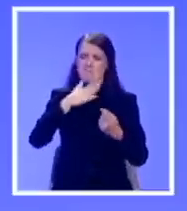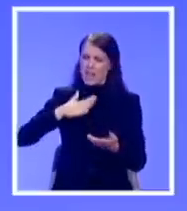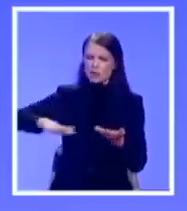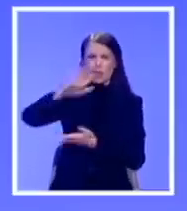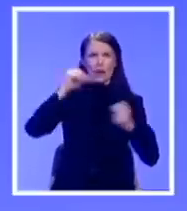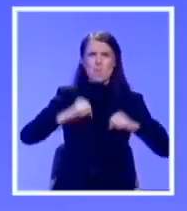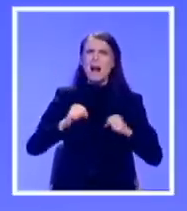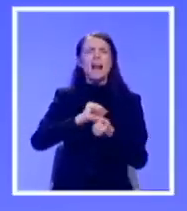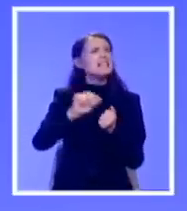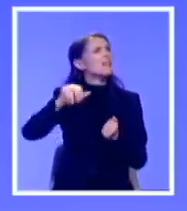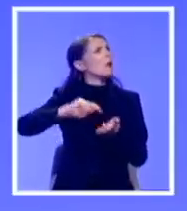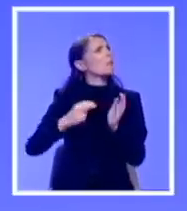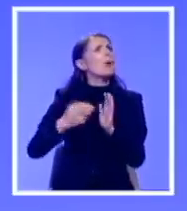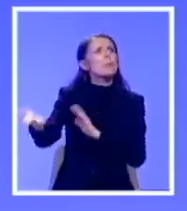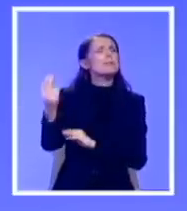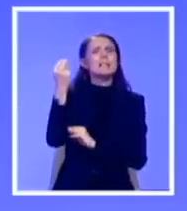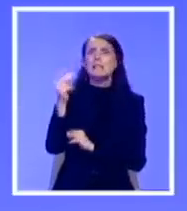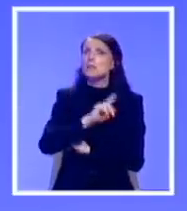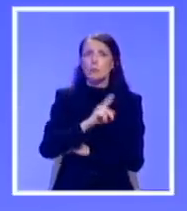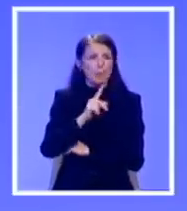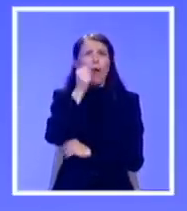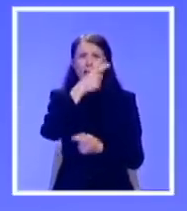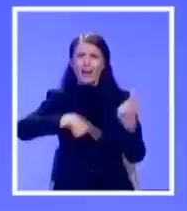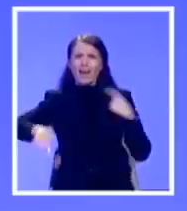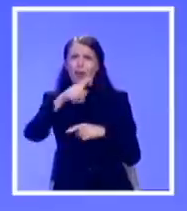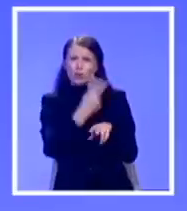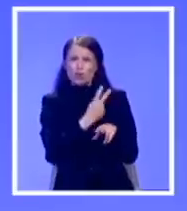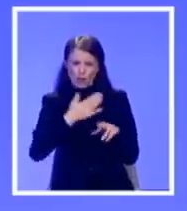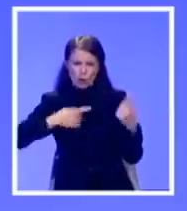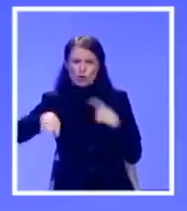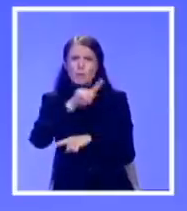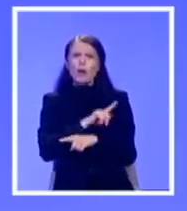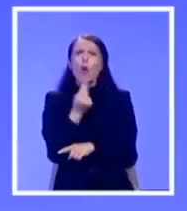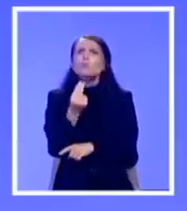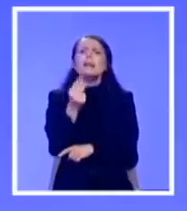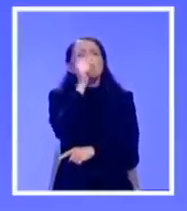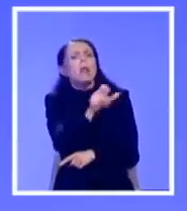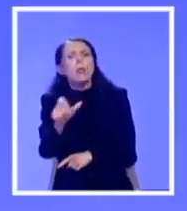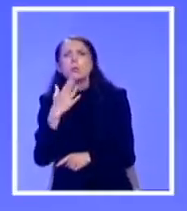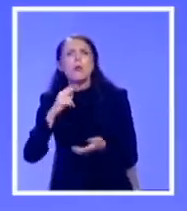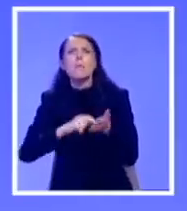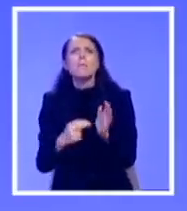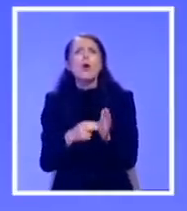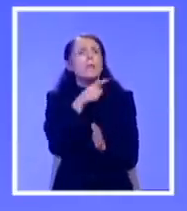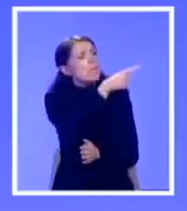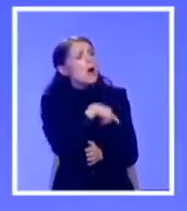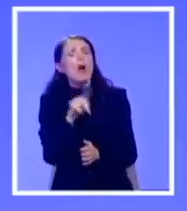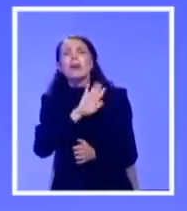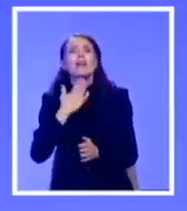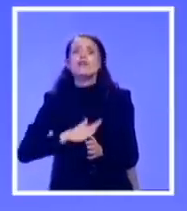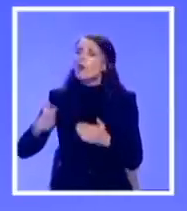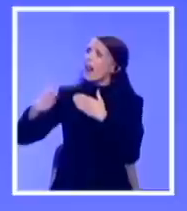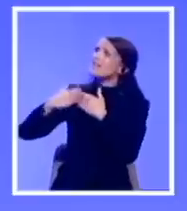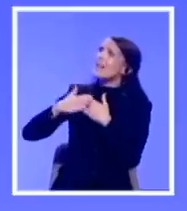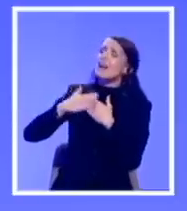ima problem sa Srbijom. Ni sa Srbijom, ni sa Srbima. Zemlje regiona imaju problem da se rađuju sa režimom u Srbiji koji je direktan